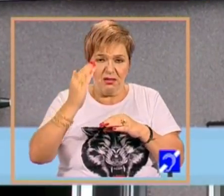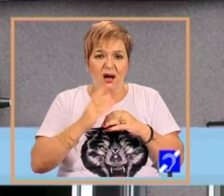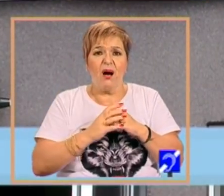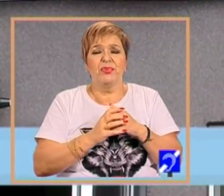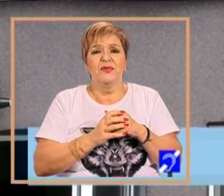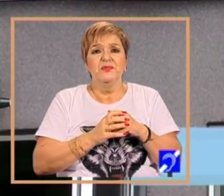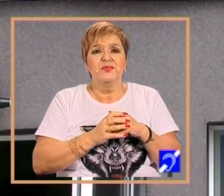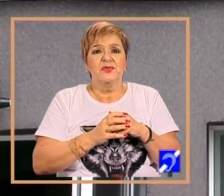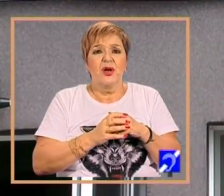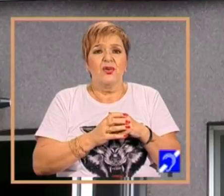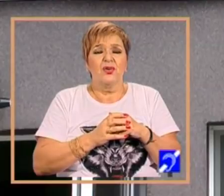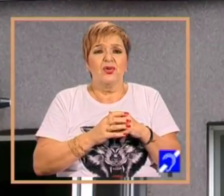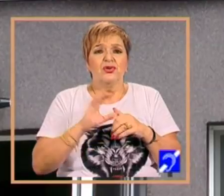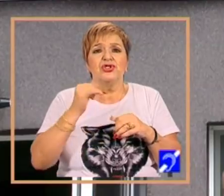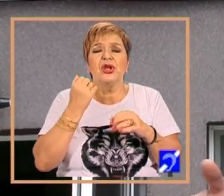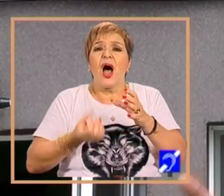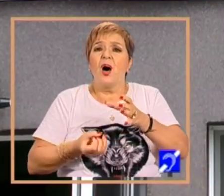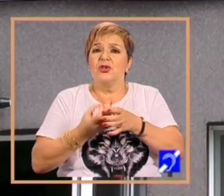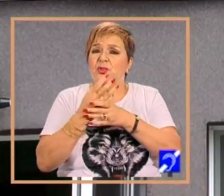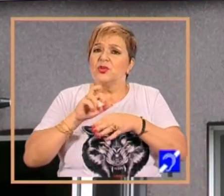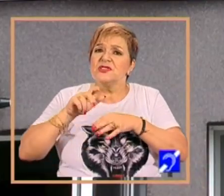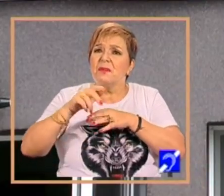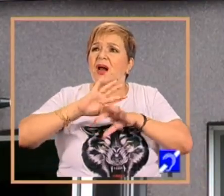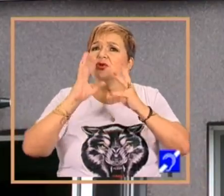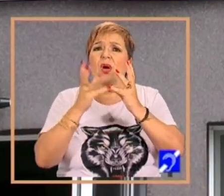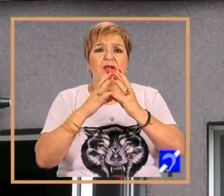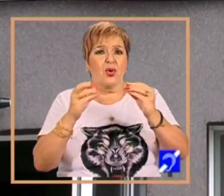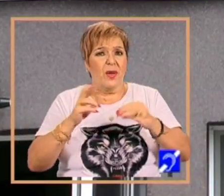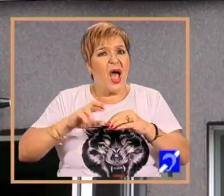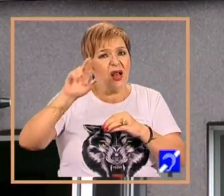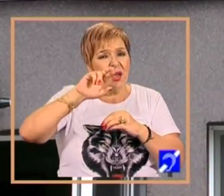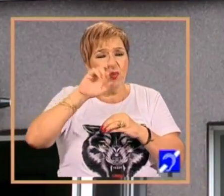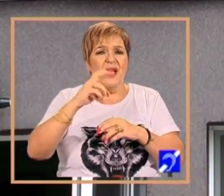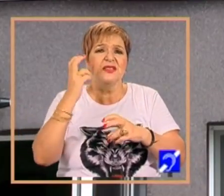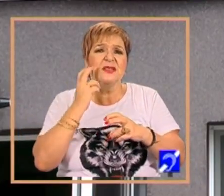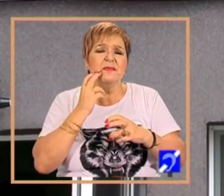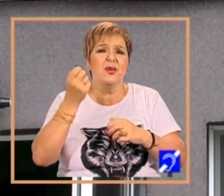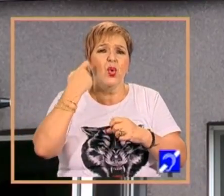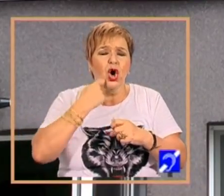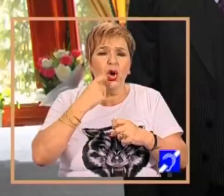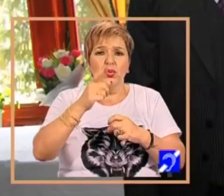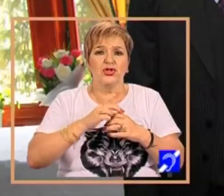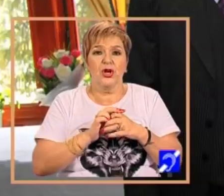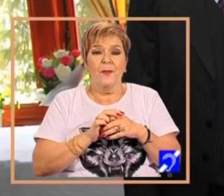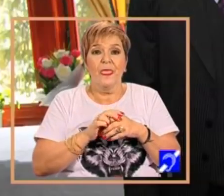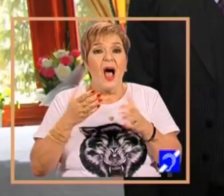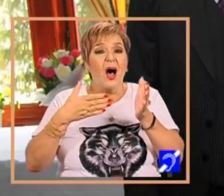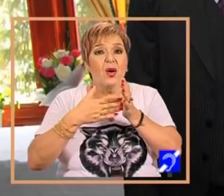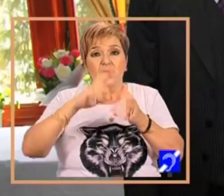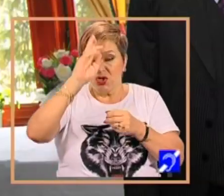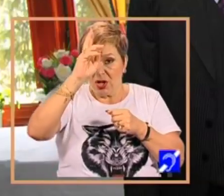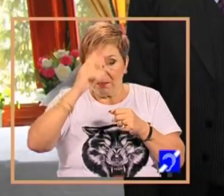-dischinetică. Am început să mergem în țară, la recuperare, la Sibiu, Cluj-Napoca, am ajuns în